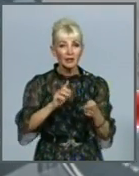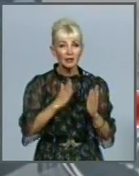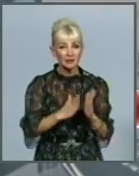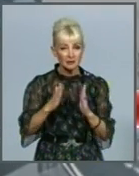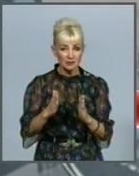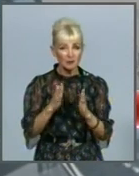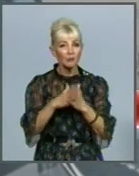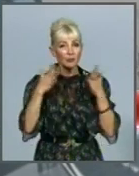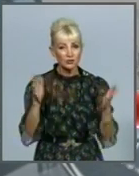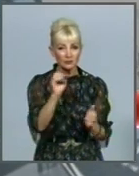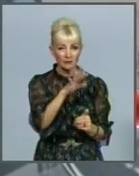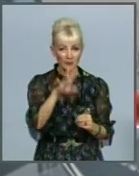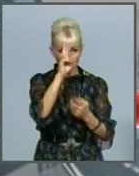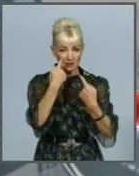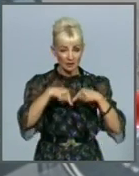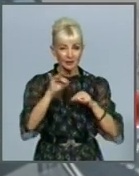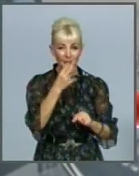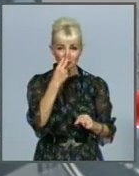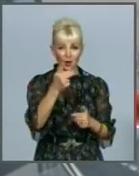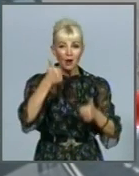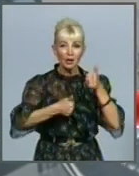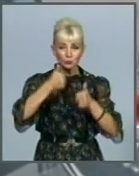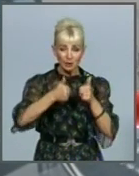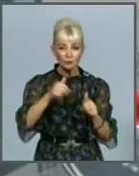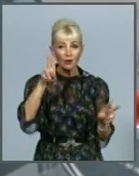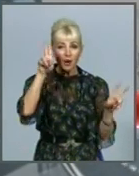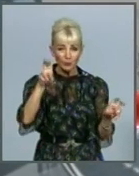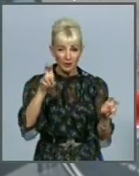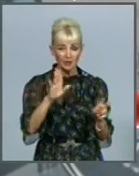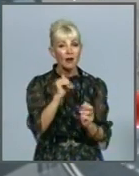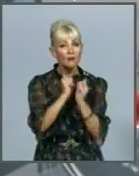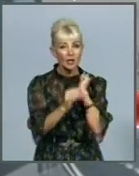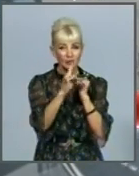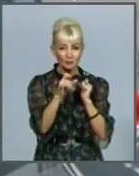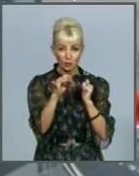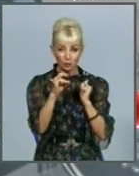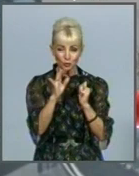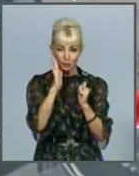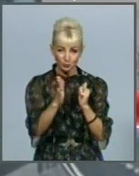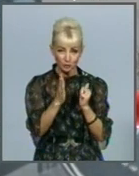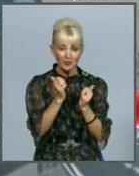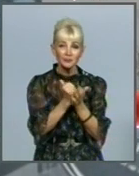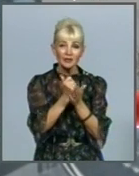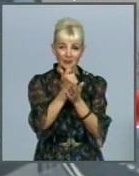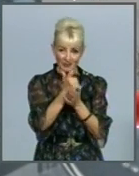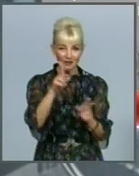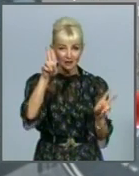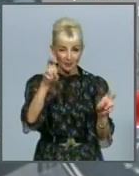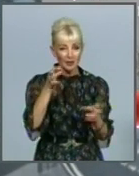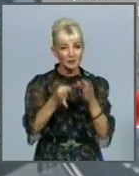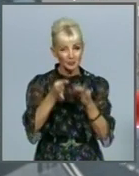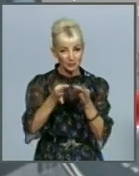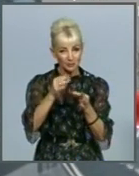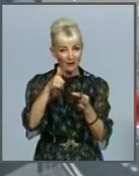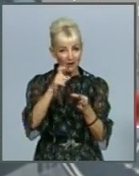більшості європейських країн і передбачає конкуренцію компаній. У кожному регіоні існуватимуть декілька постачальників природного